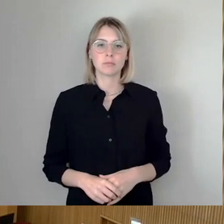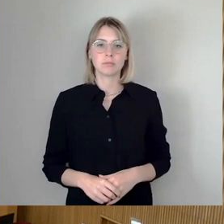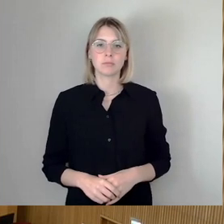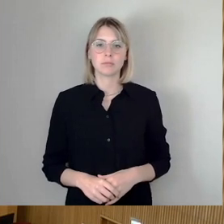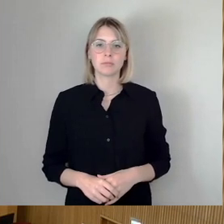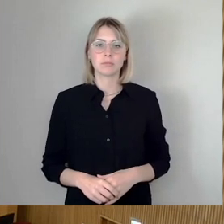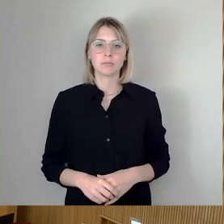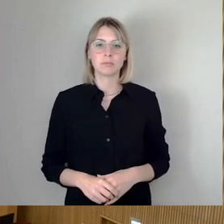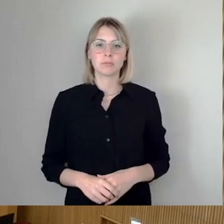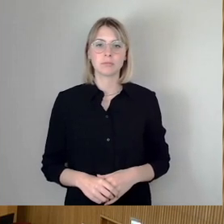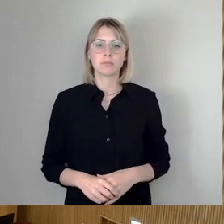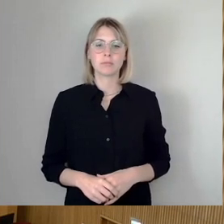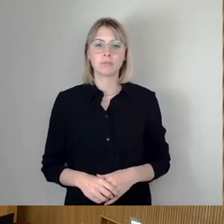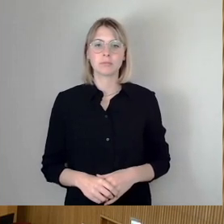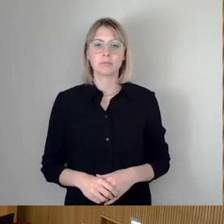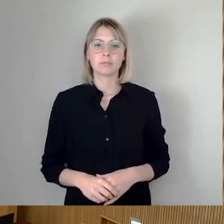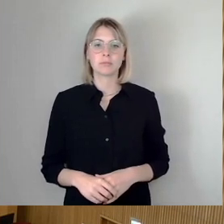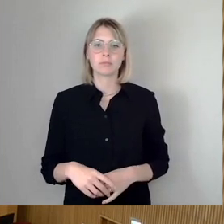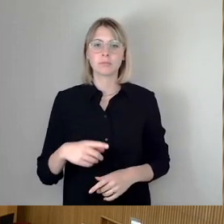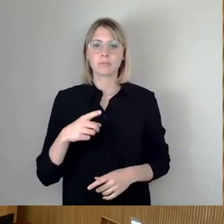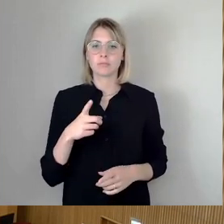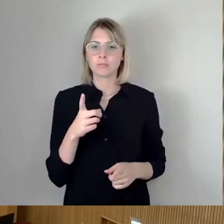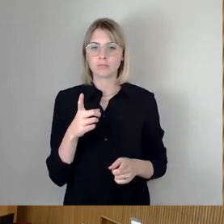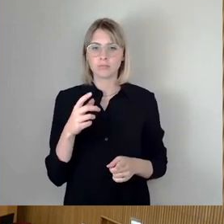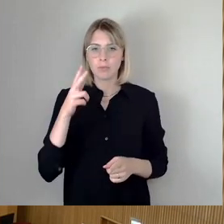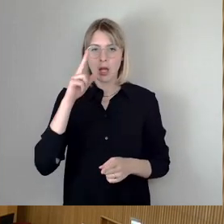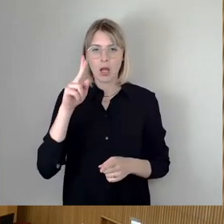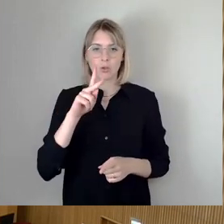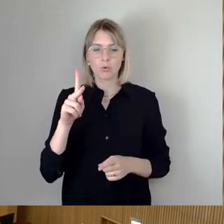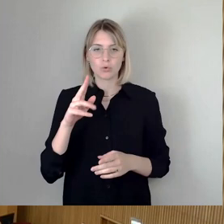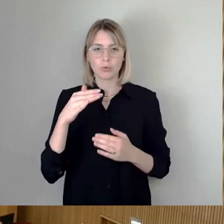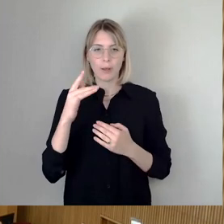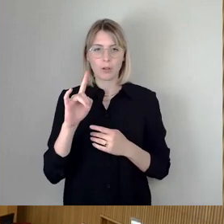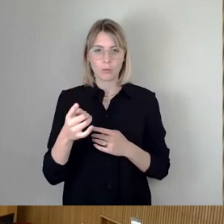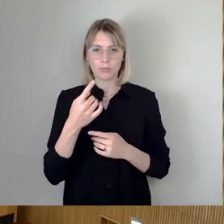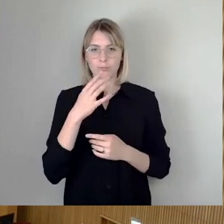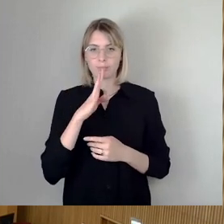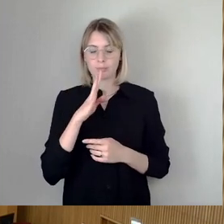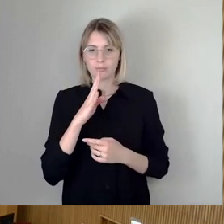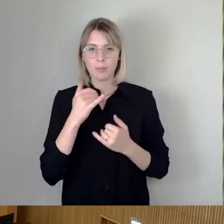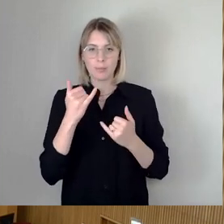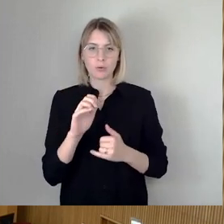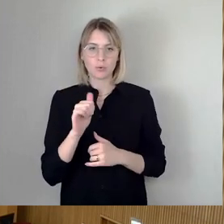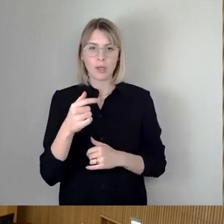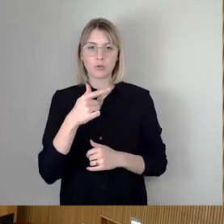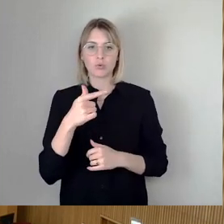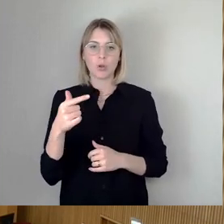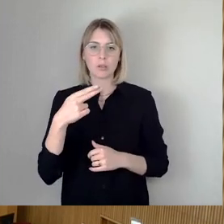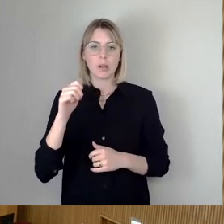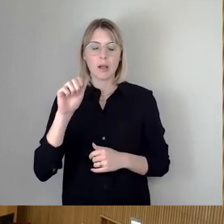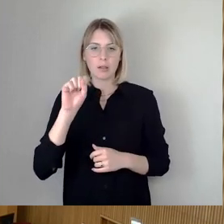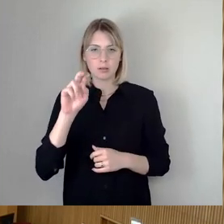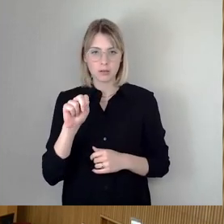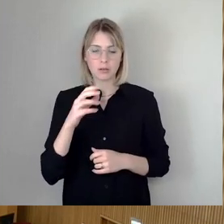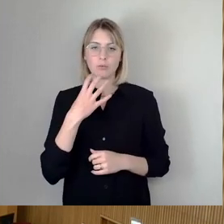Und Herr Kühn wird dann nochmal was zum Abschluss der Runde sagen. Aber wir fangen jetzt erstmal mit Thorsten Hans an, bitte. Ich würde es gleich vom Platz machen, weil